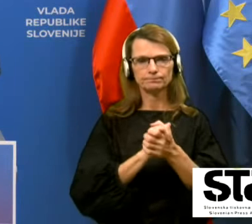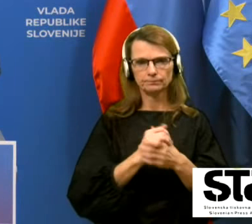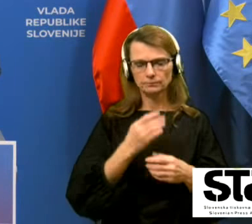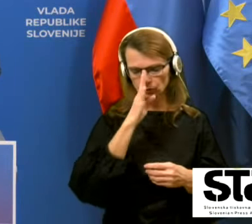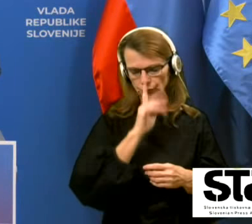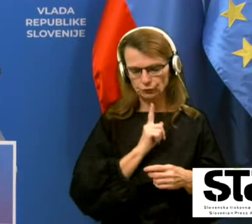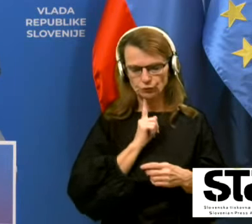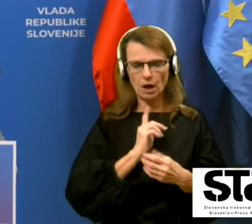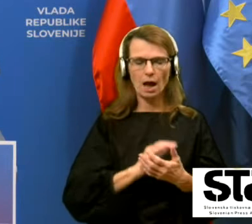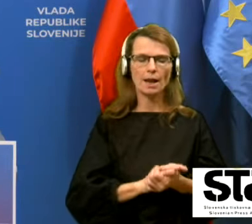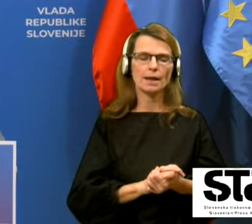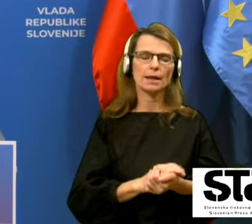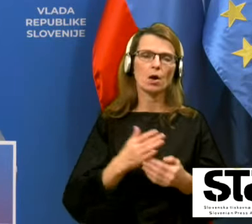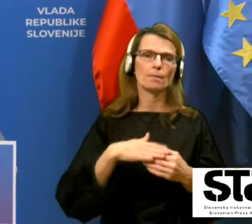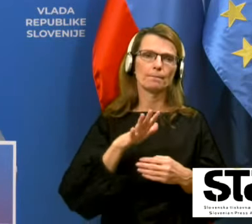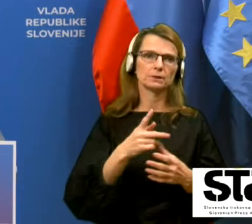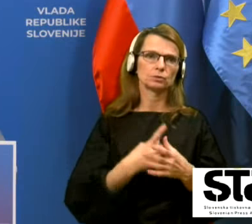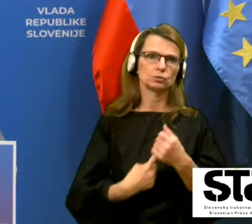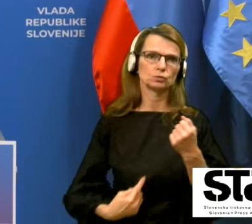njihovi izgobi.